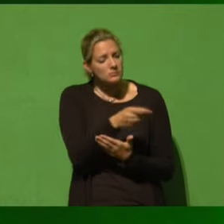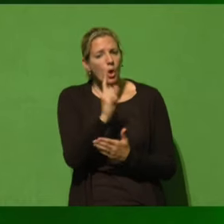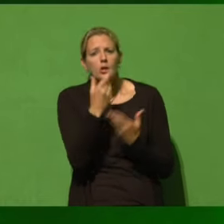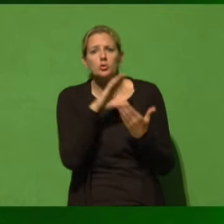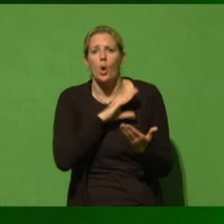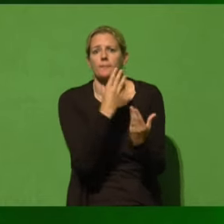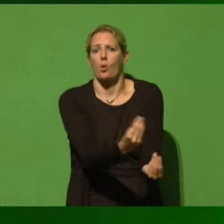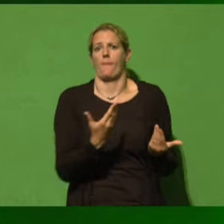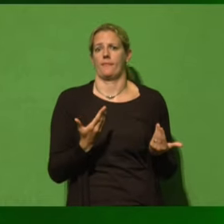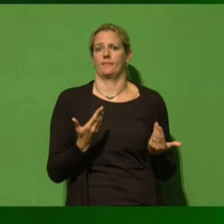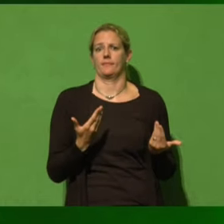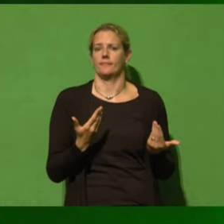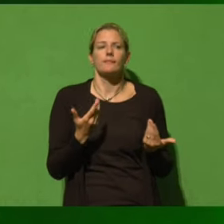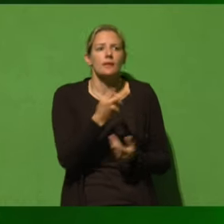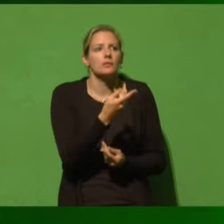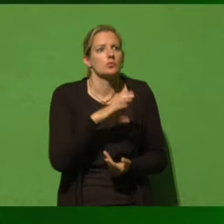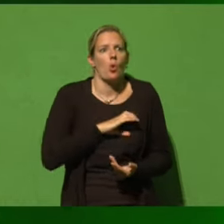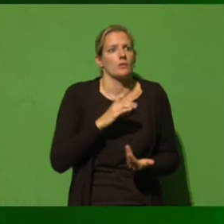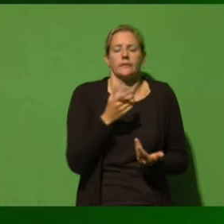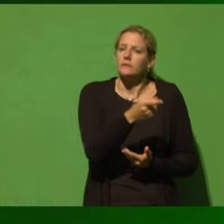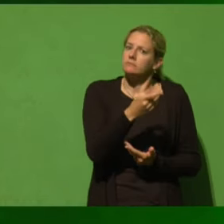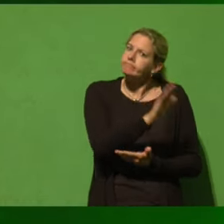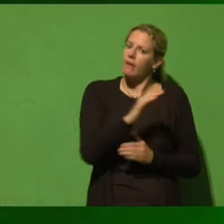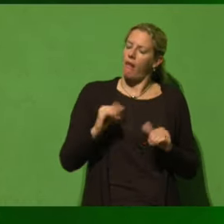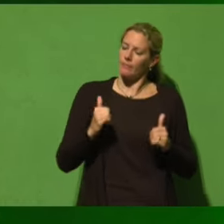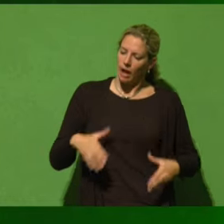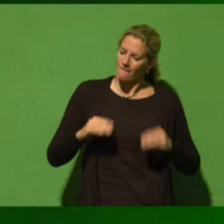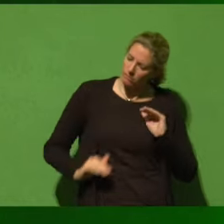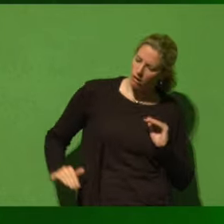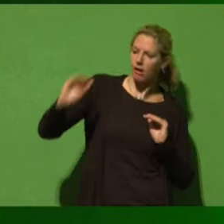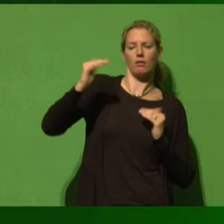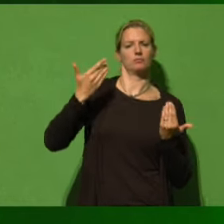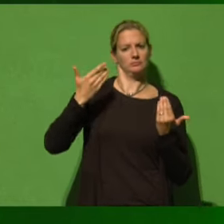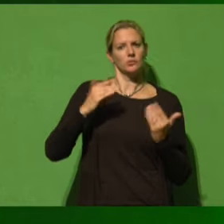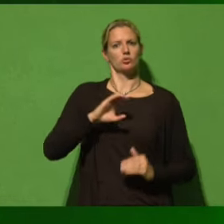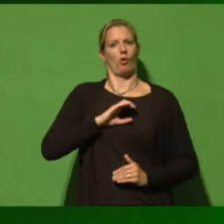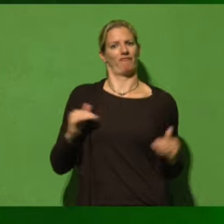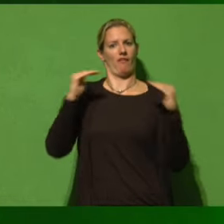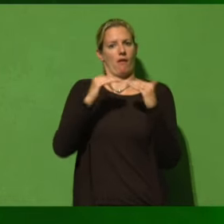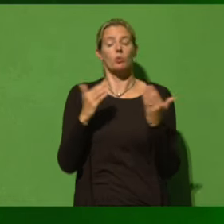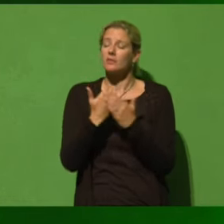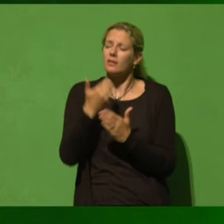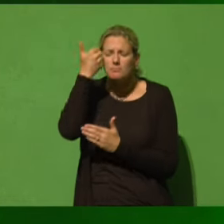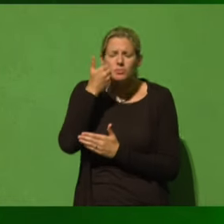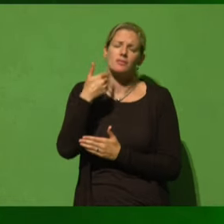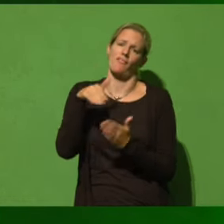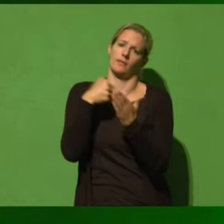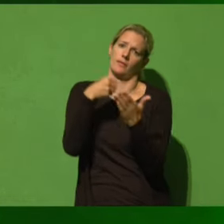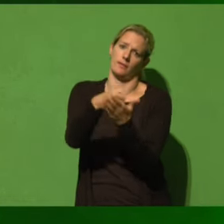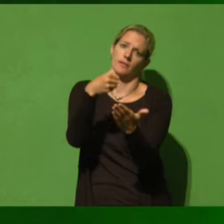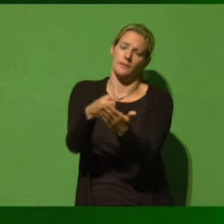auf einen einigermaßen, einigermaßen gerechten Start ins Leben und deshalb kämpft weiter für mehr Chancengerechtigkeit in der Bildung.